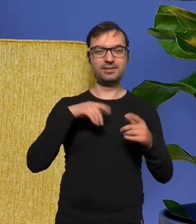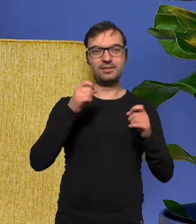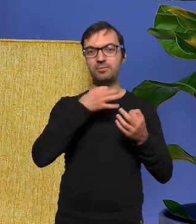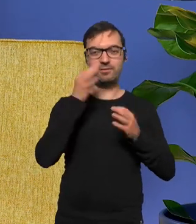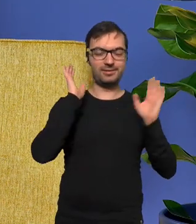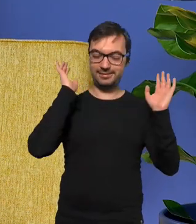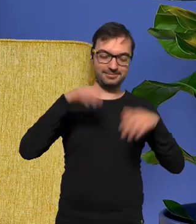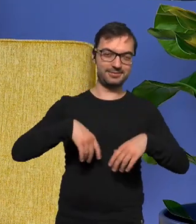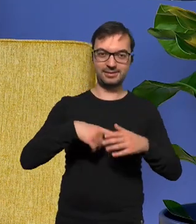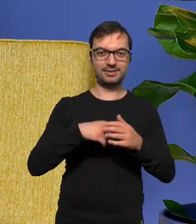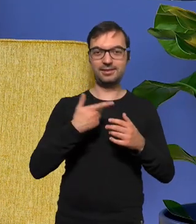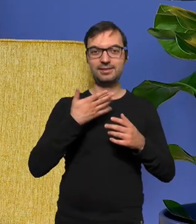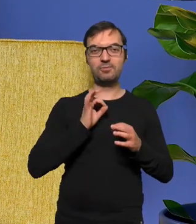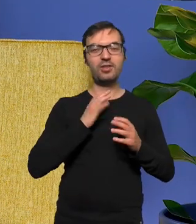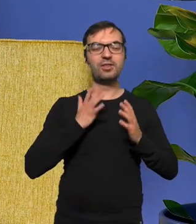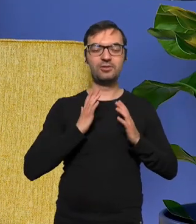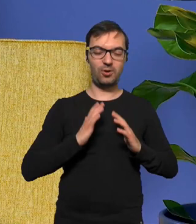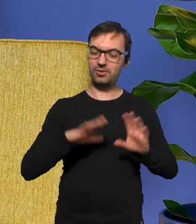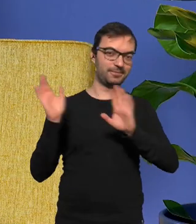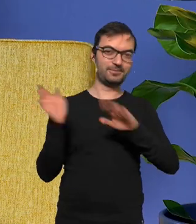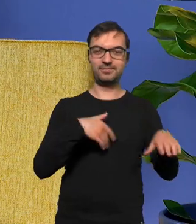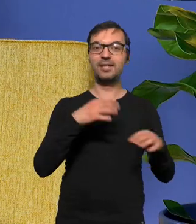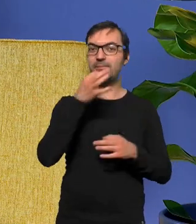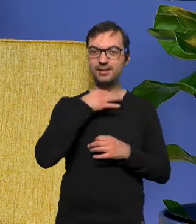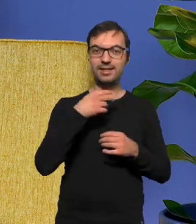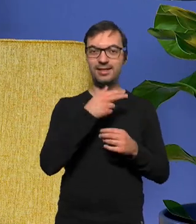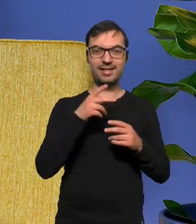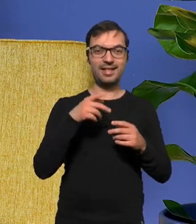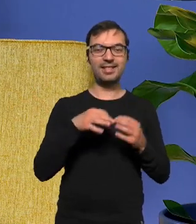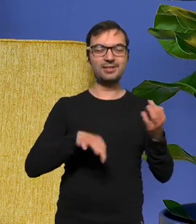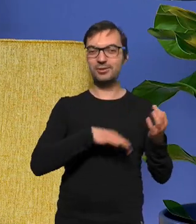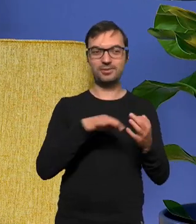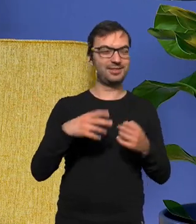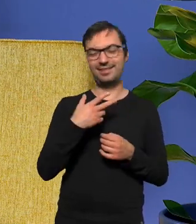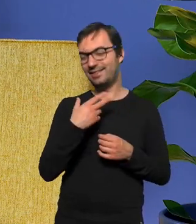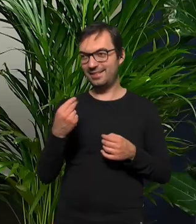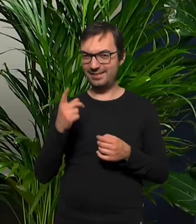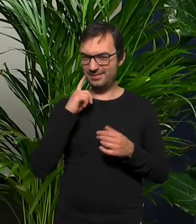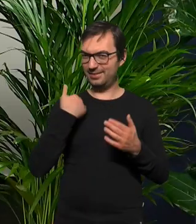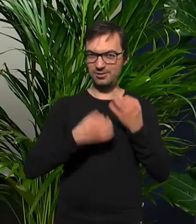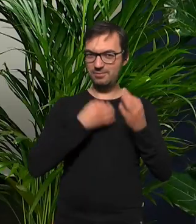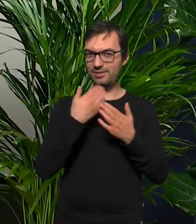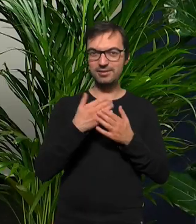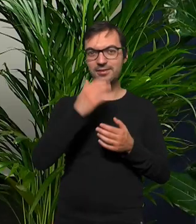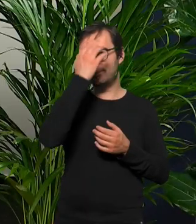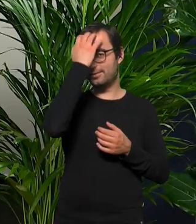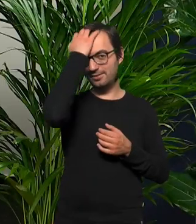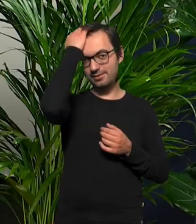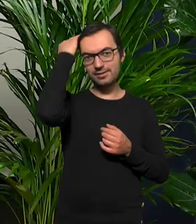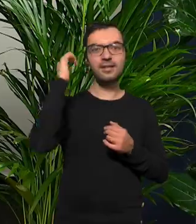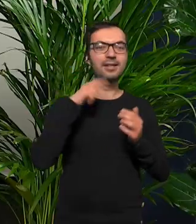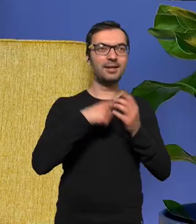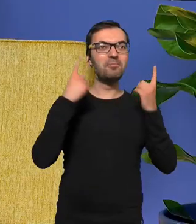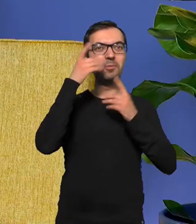ale to już to są takie nieskromności moje dobra naprawdę pytałaś o instrument? nie na serio byś nie zaczynał śpiewać? to znaczy? wyjaśni to tak pomyślałem